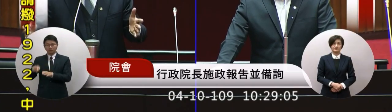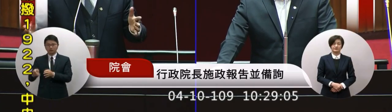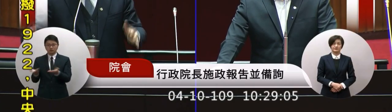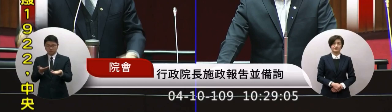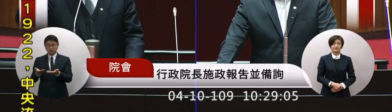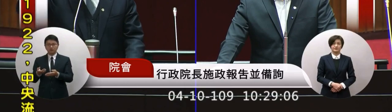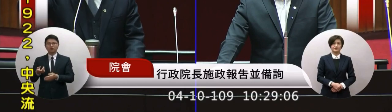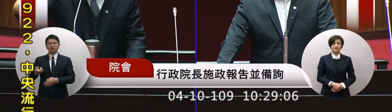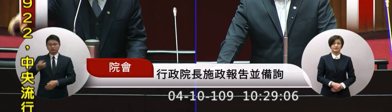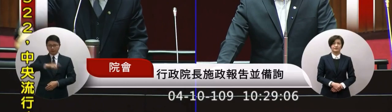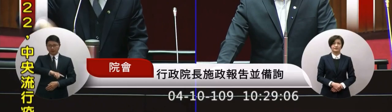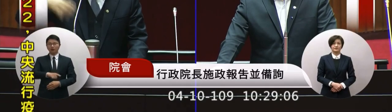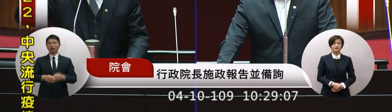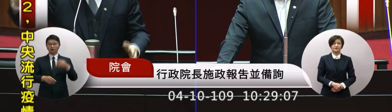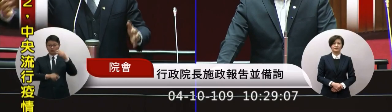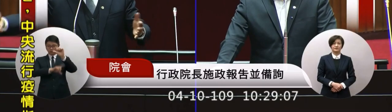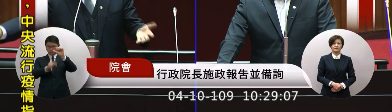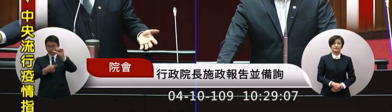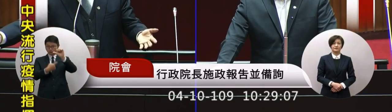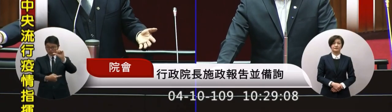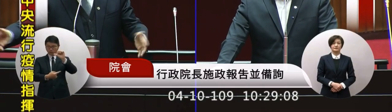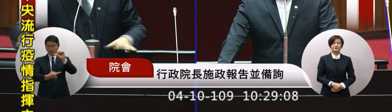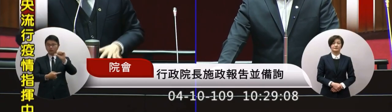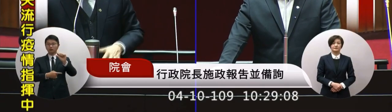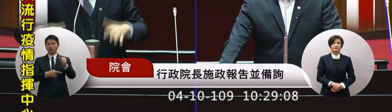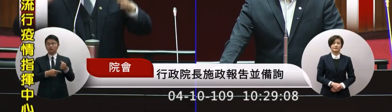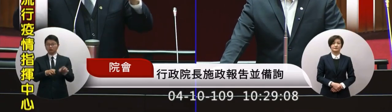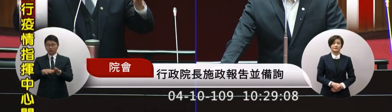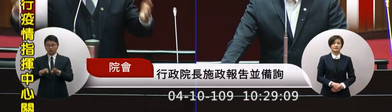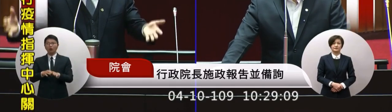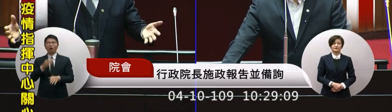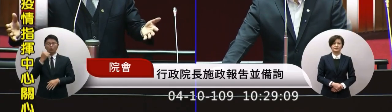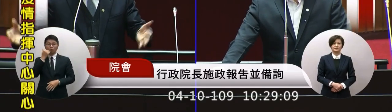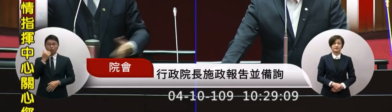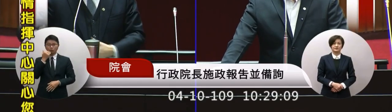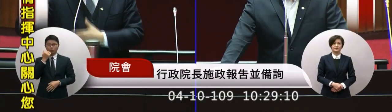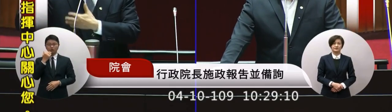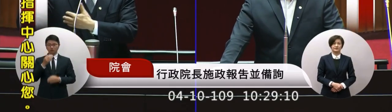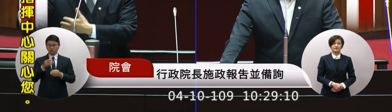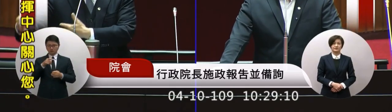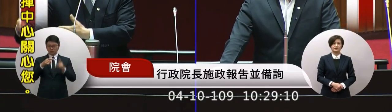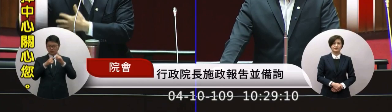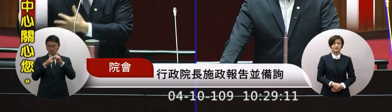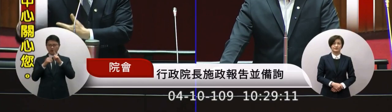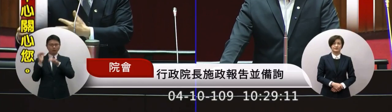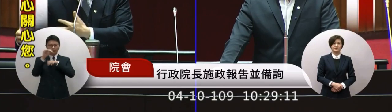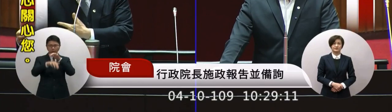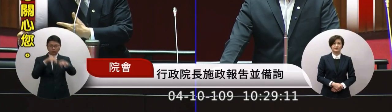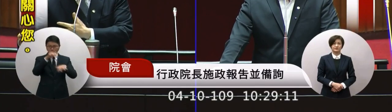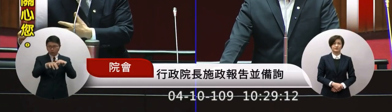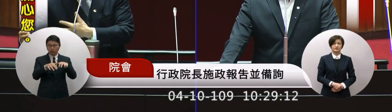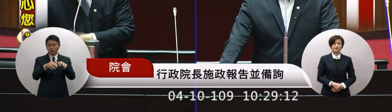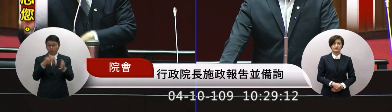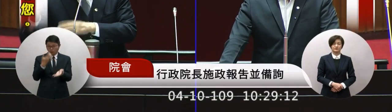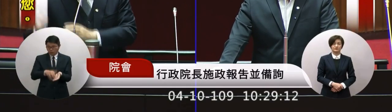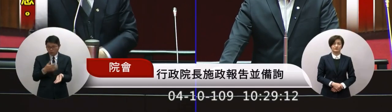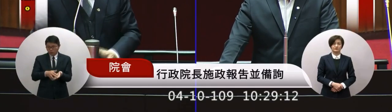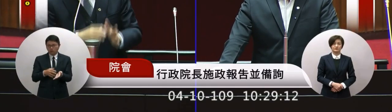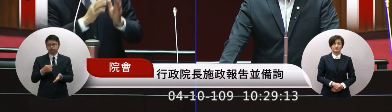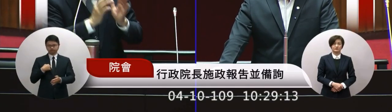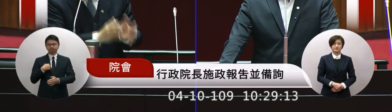政府如果大家都出來超過一定數量那我們開始就總量管制